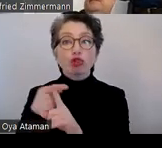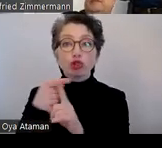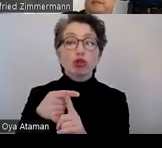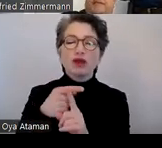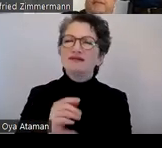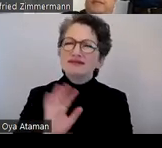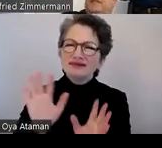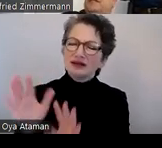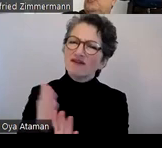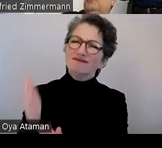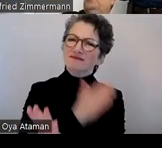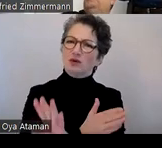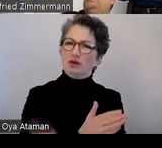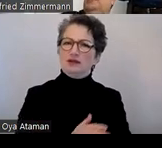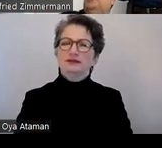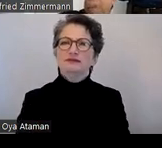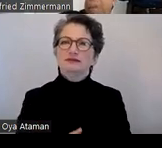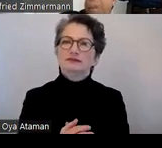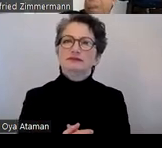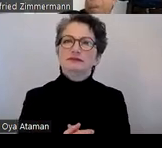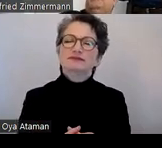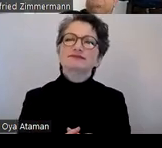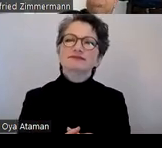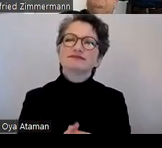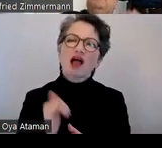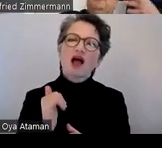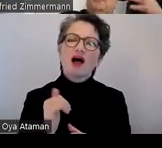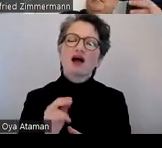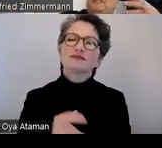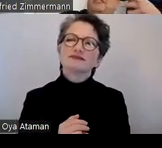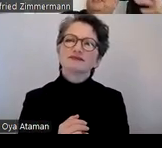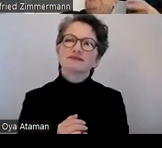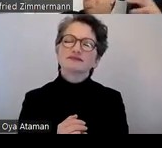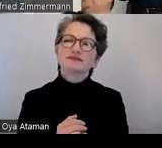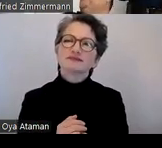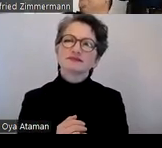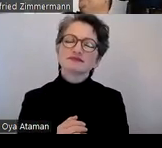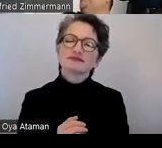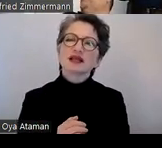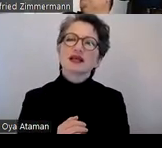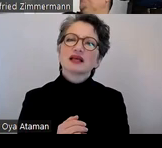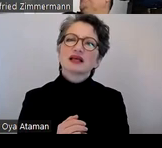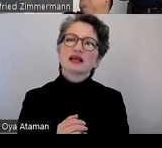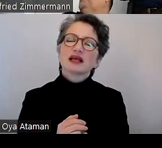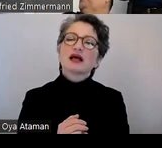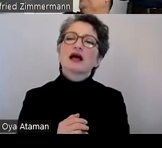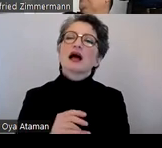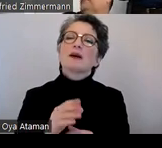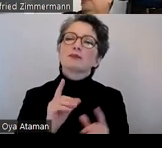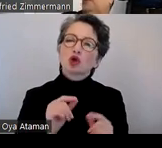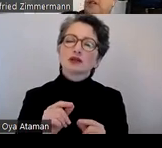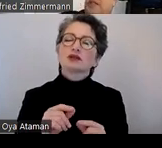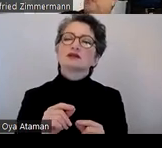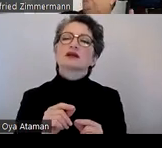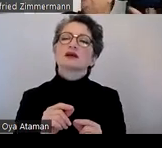kann also Word Konformität ist viel höher Stellenwert als PDF UA Konformität